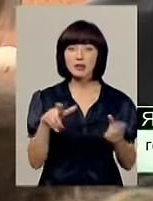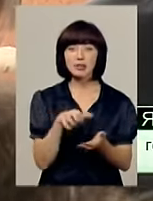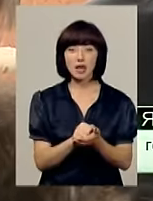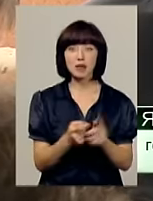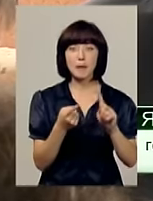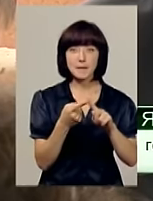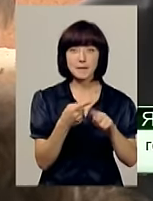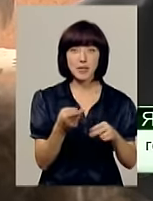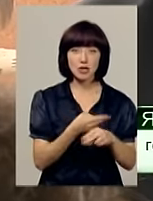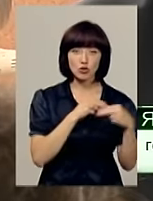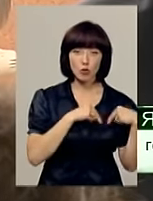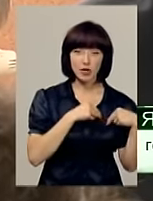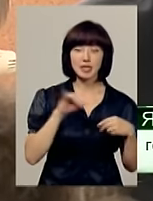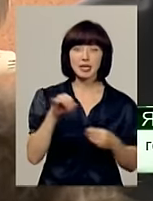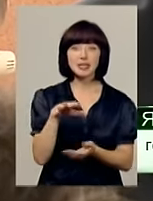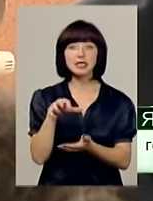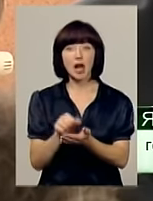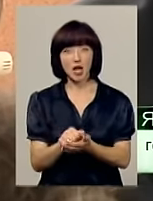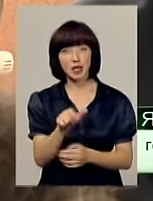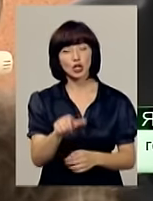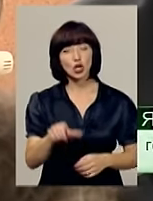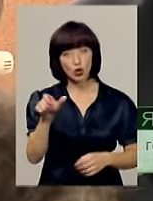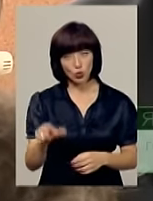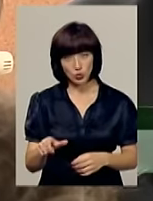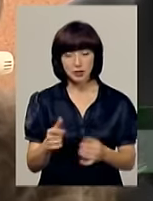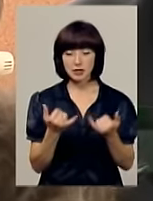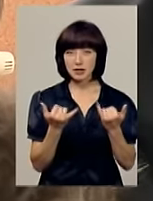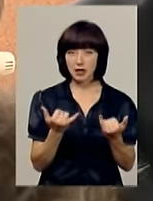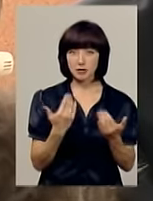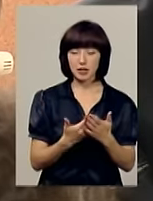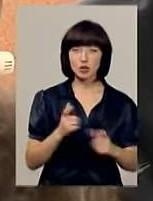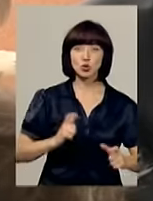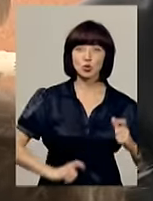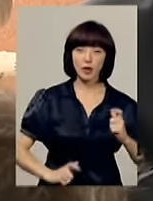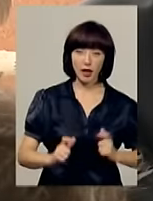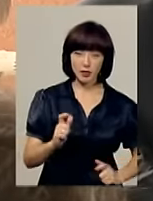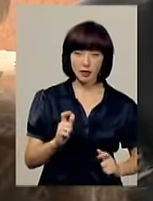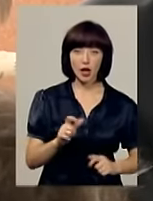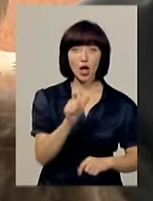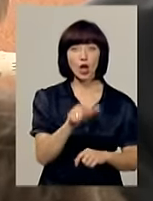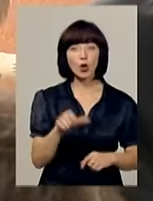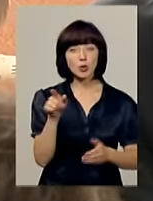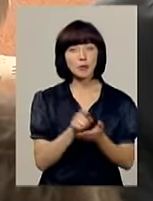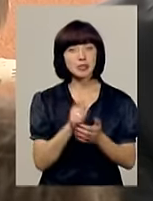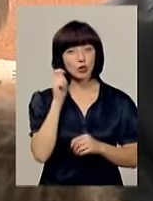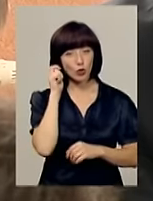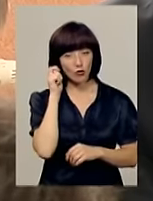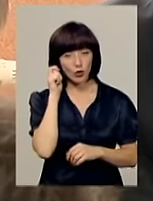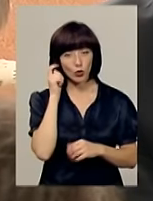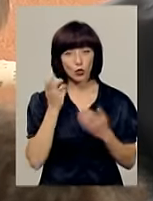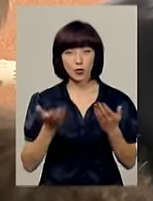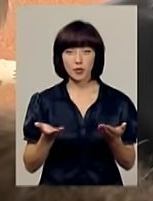і безробітні, і зайняти, які на цю колину є, наприклад, студенти, люди пенсійного віку,